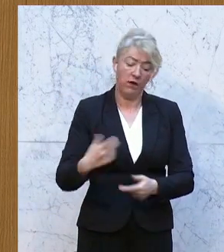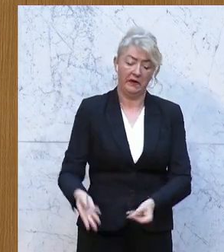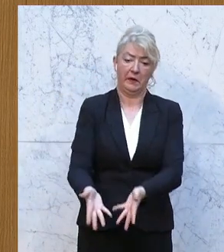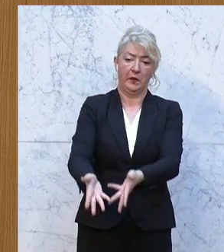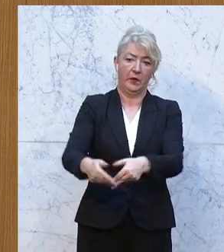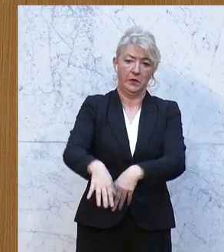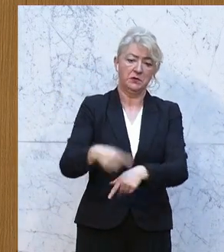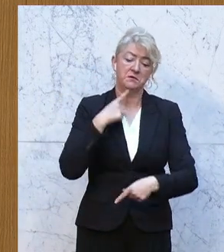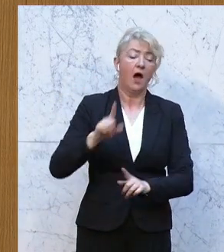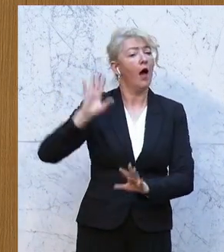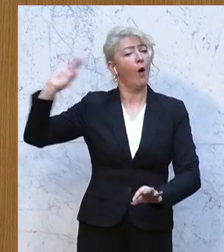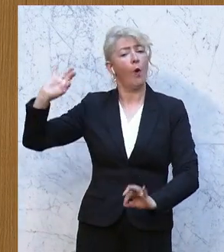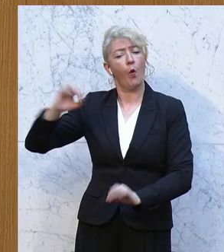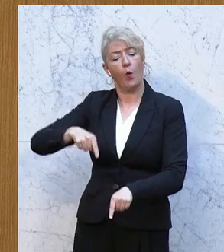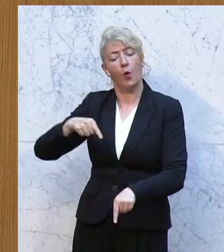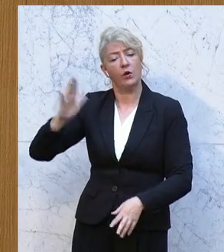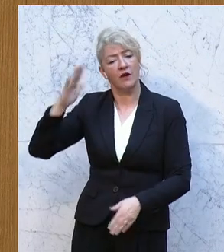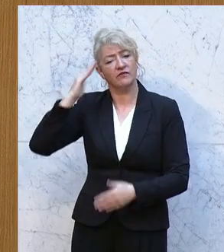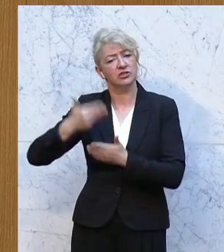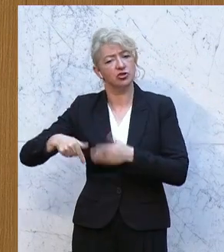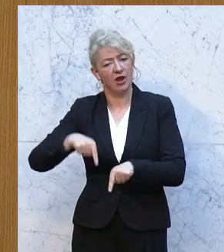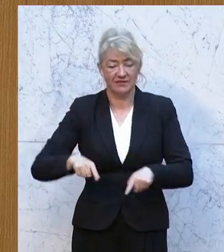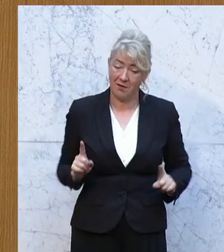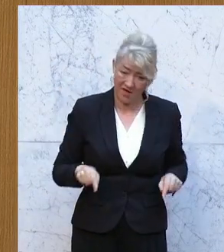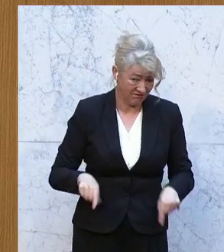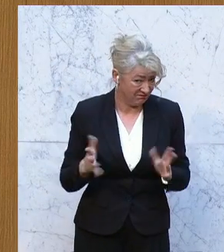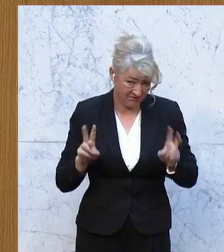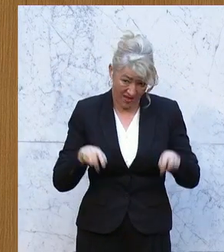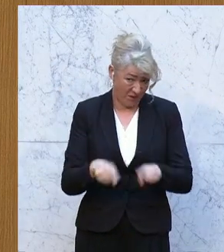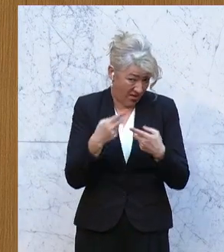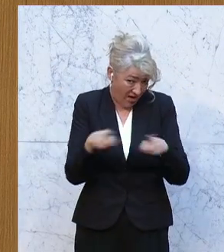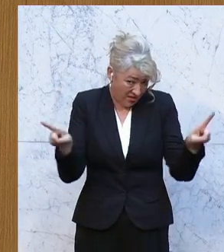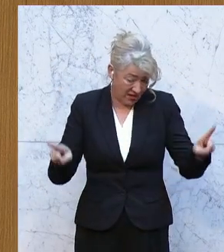dann redet man sich auf die Wissenschaft aus. Und das ist aber nicht das Thema, um das es hier geht.